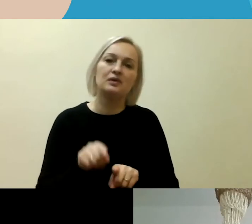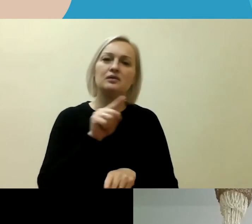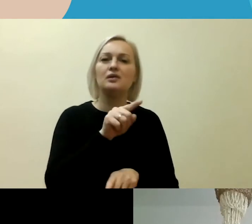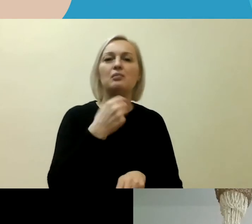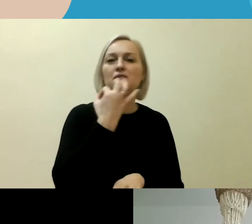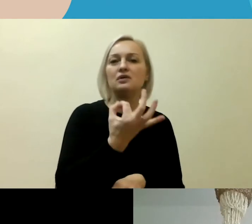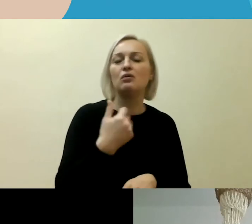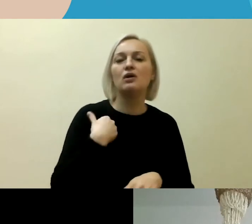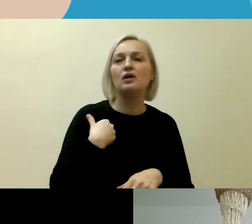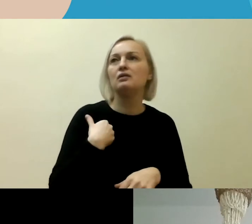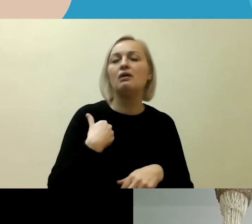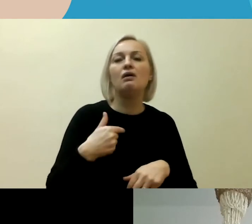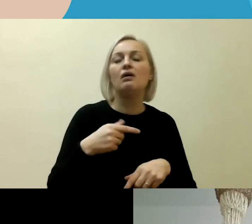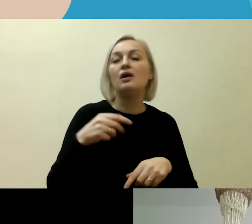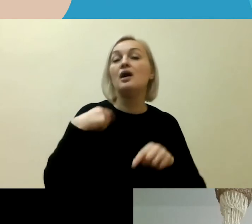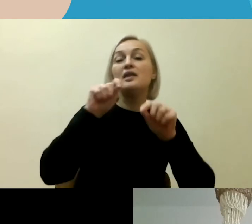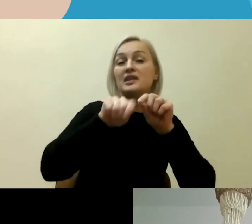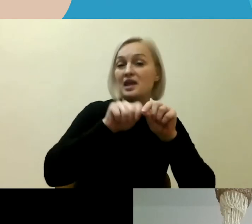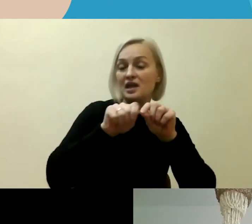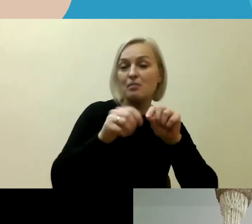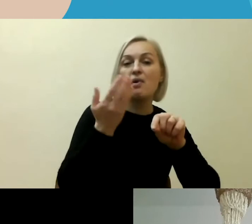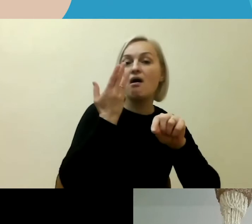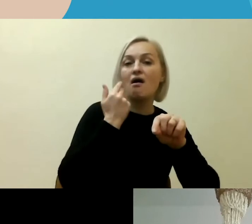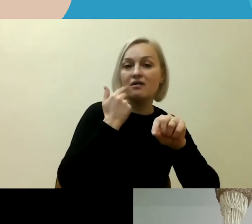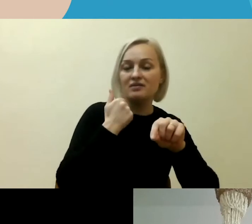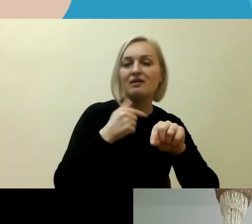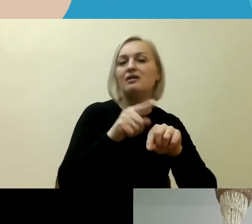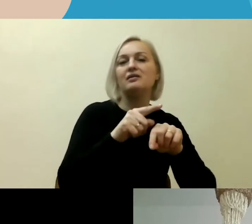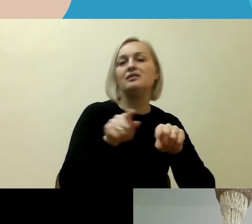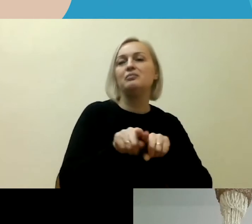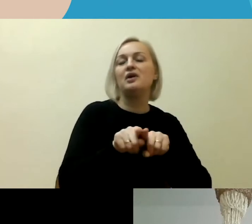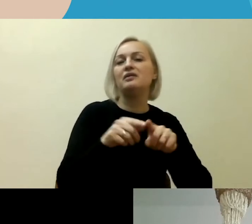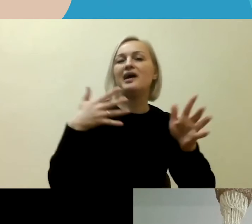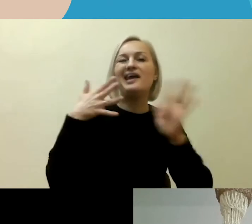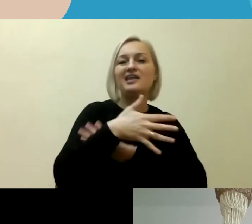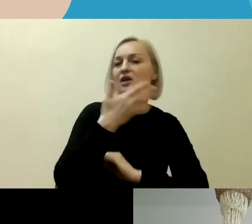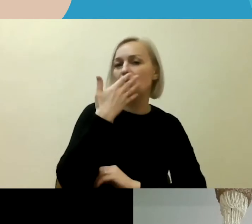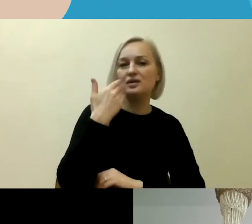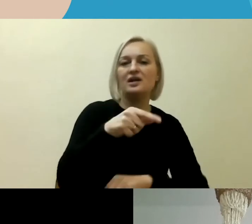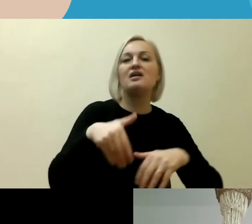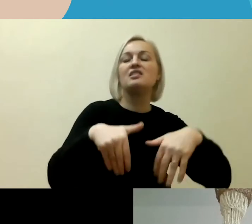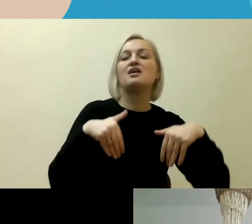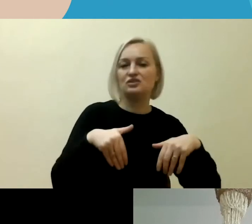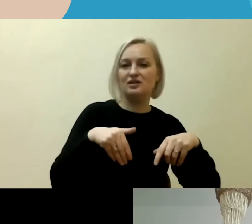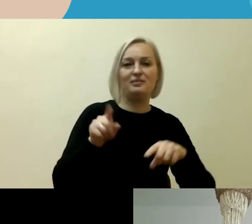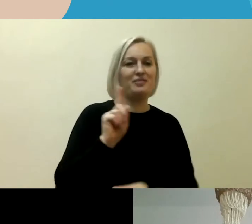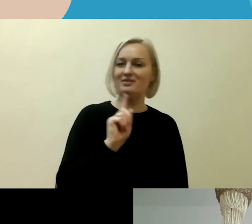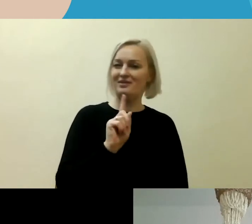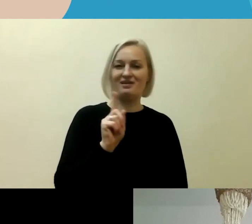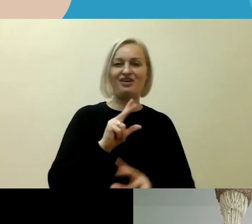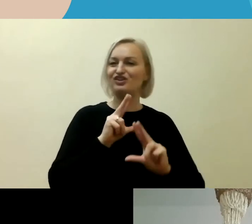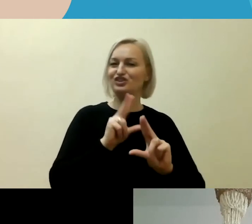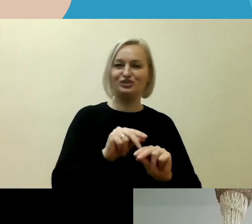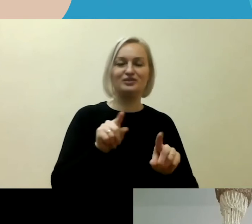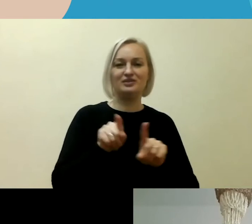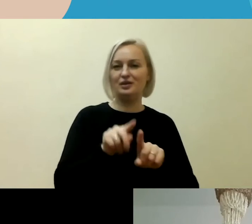įtakos, kaip jie atlieka tyrimas. Bet mes žinome iš Beizaro ir Levicko bylos ir jos veikties, kad iš tikrųjų požiūrės